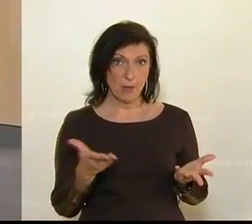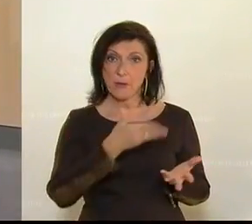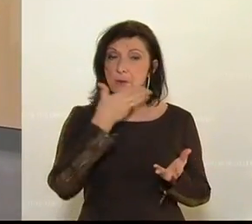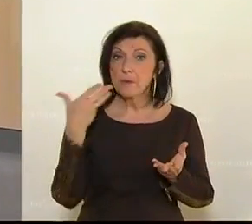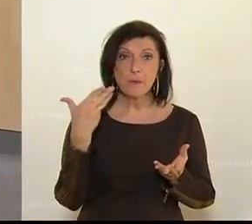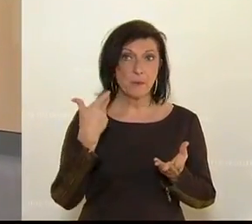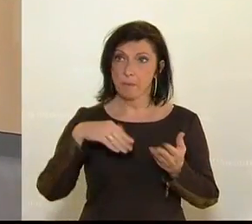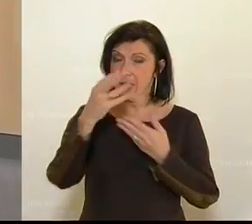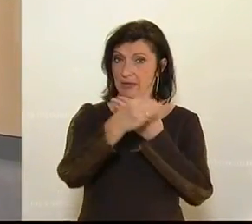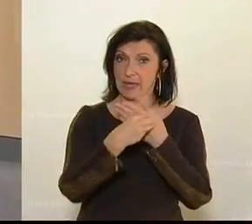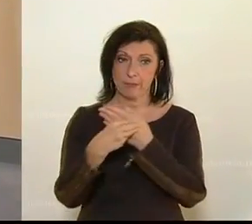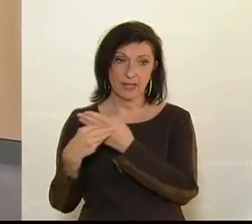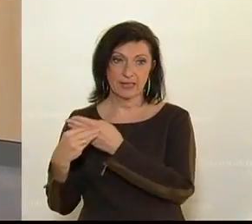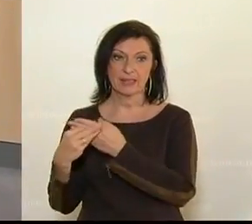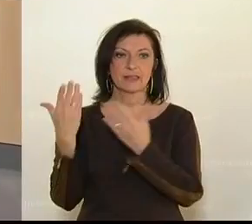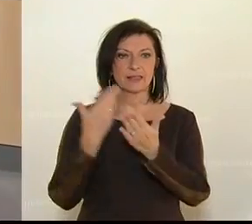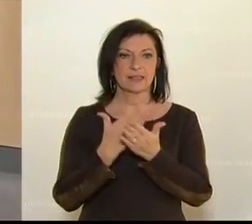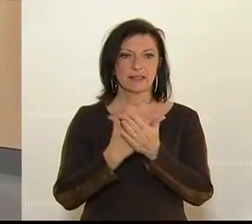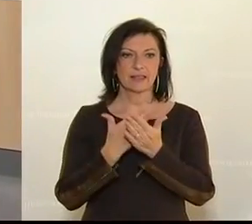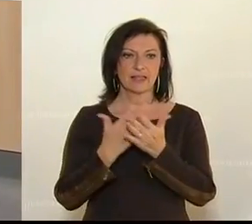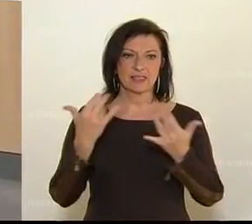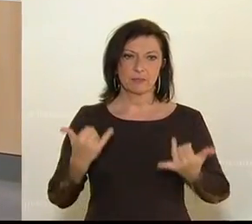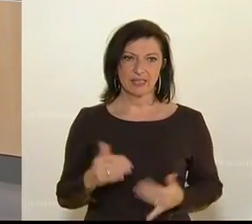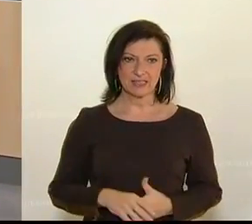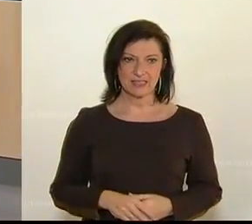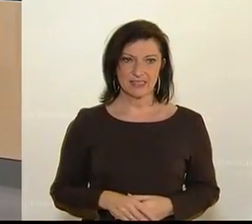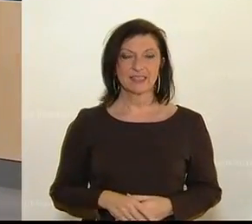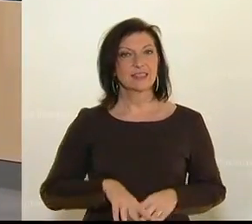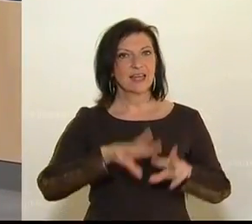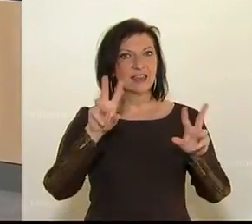Budgetkapitel Soziales, Pensionen und Konsumentenschutz. Dank.